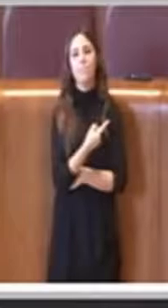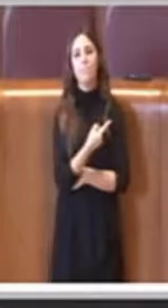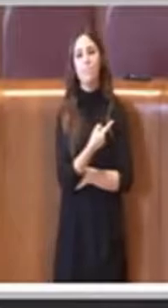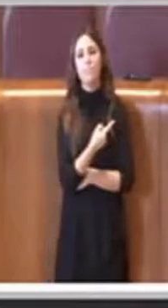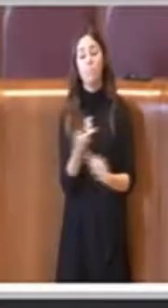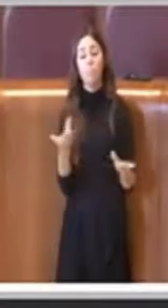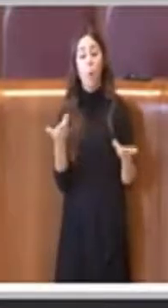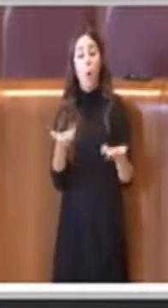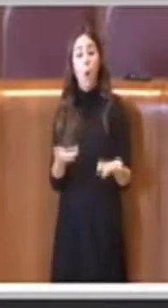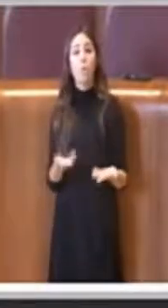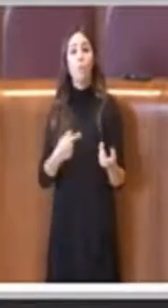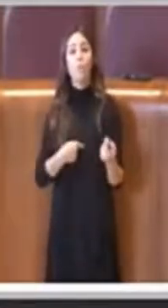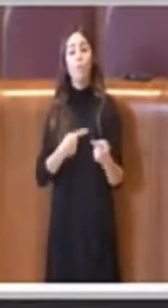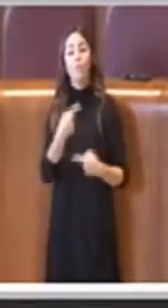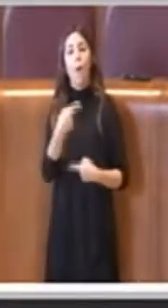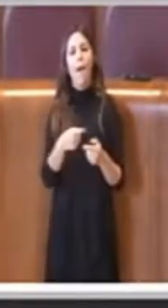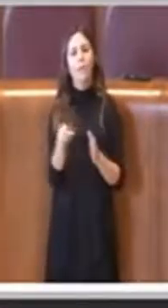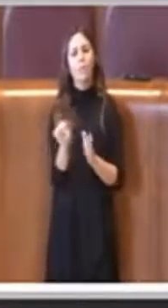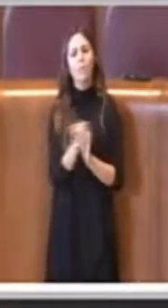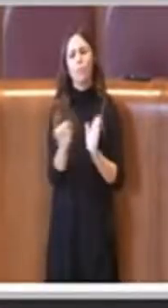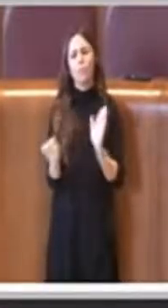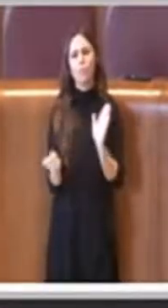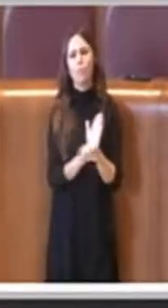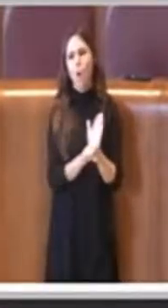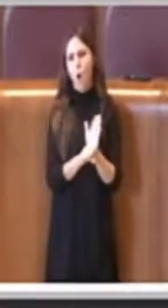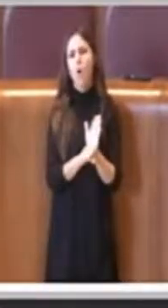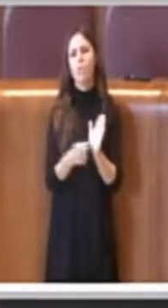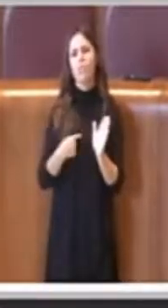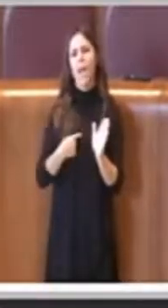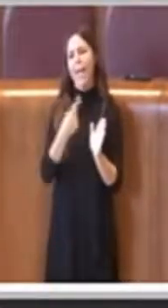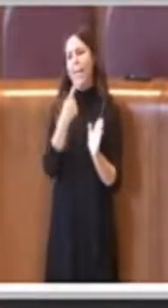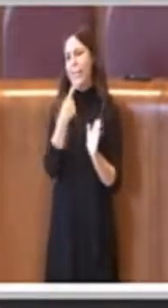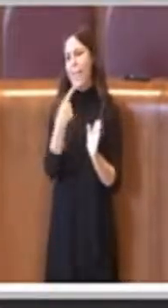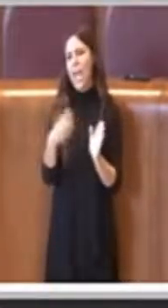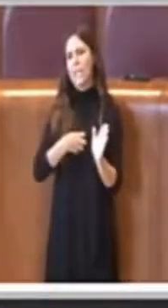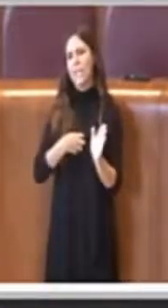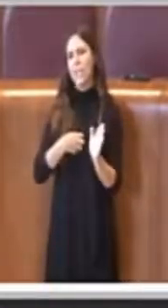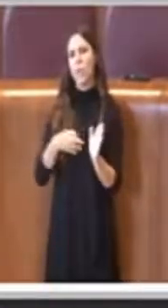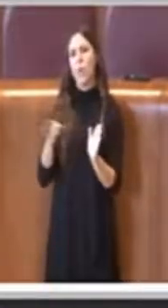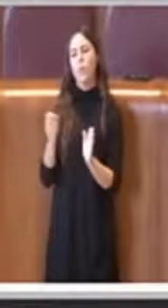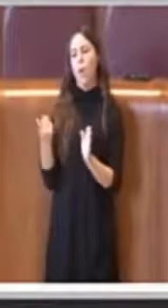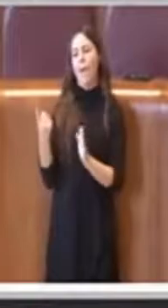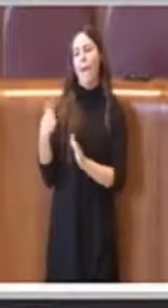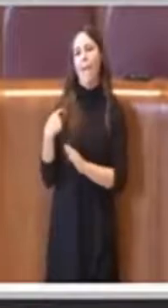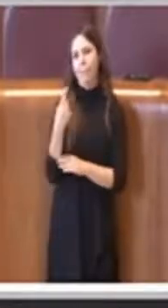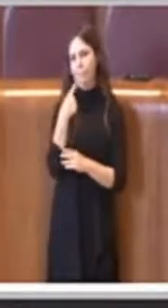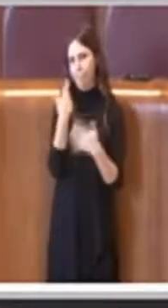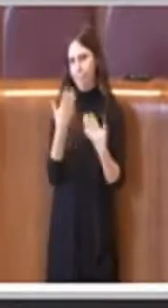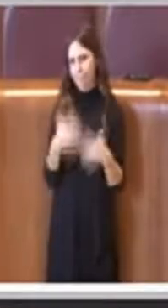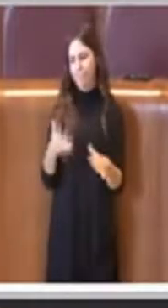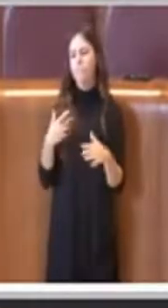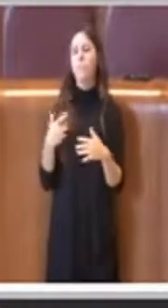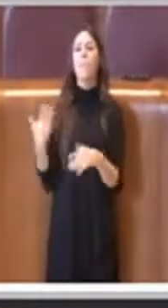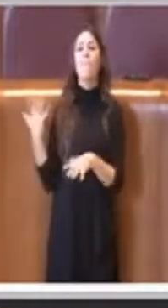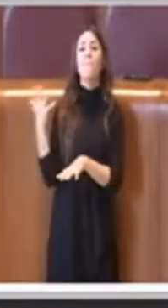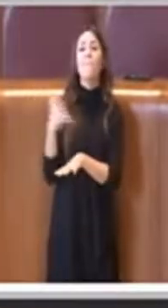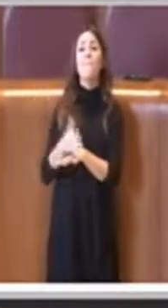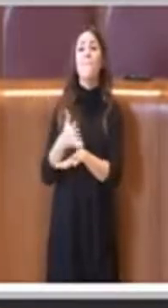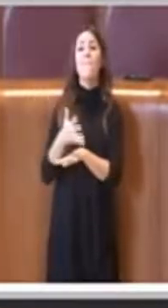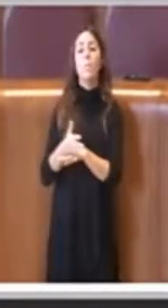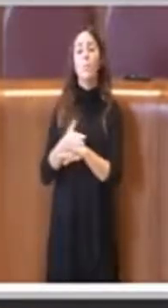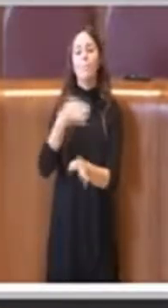oggi è una giornata storica come ha detto ieri l'assessore Fiorini quando è intervenuta per spiegare appunto il